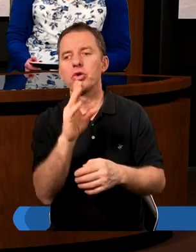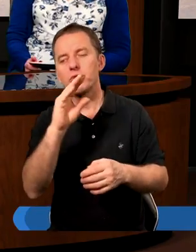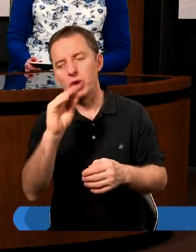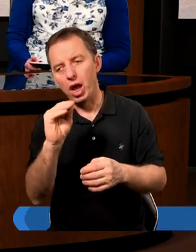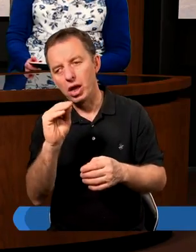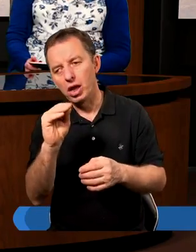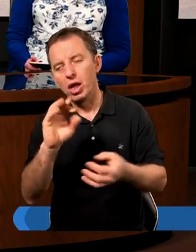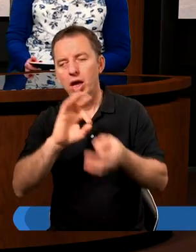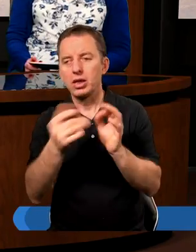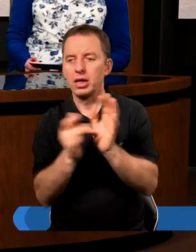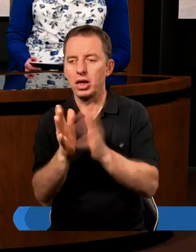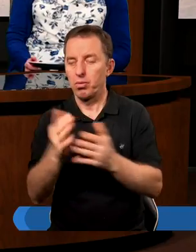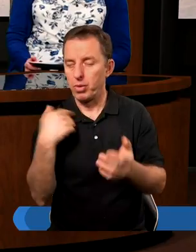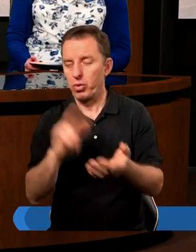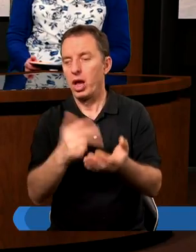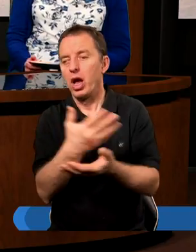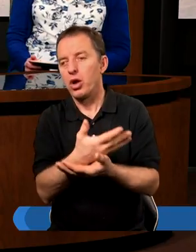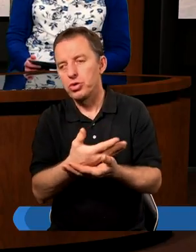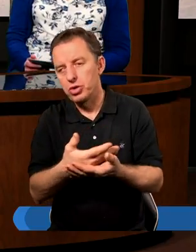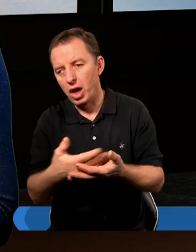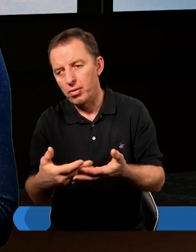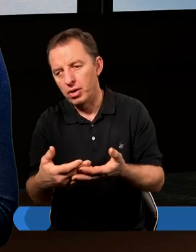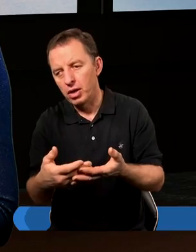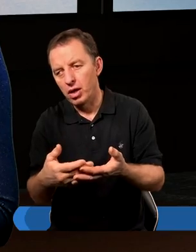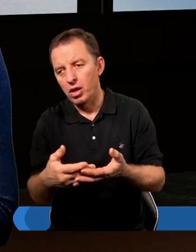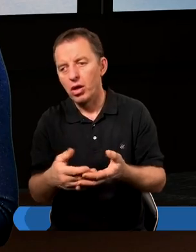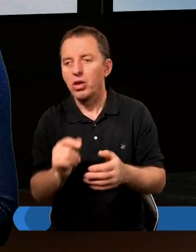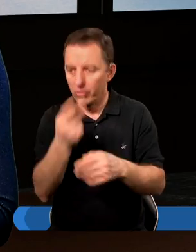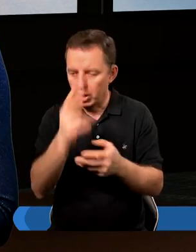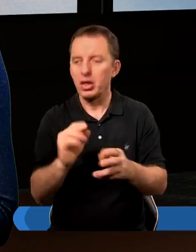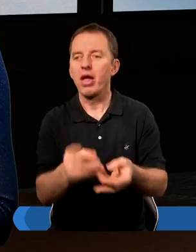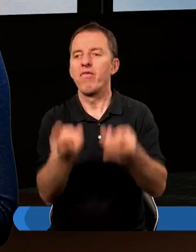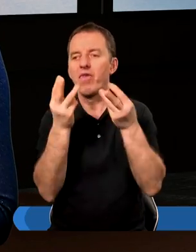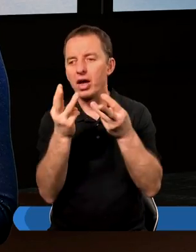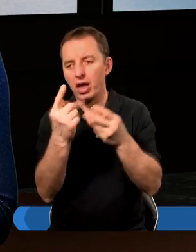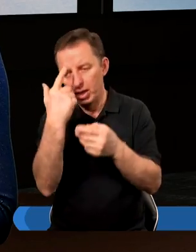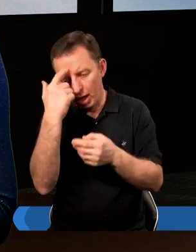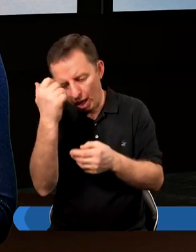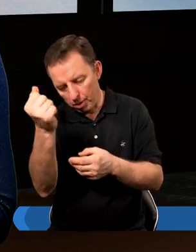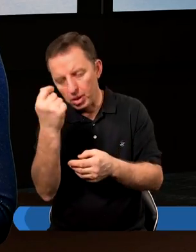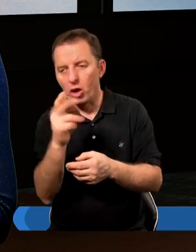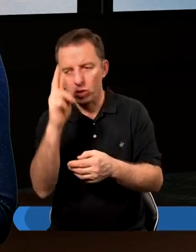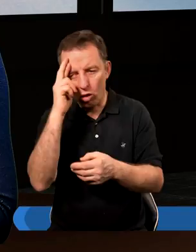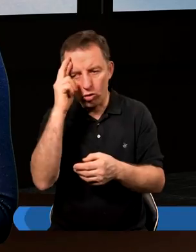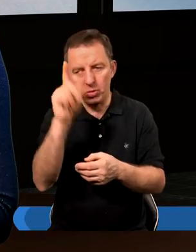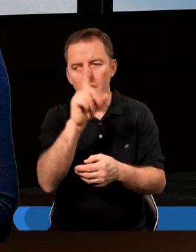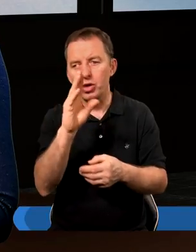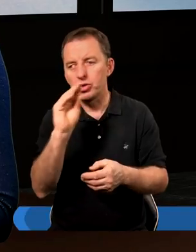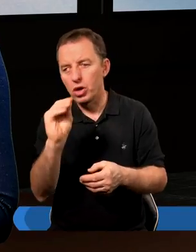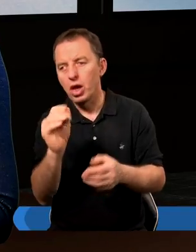że gdy Jezus był na tej ziemi, to to jest, wydaje mi się, też ważne do zapamiętania, do zrozumienia, że